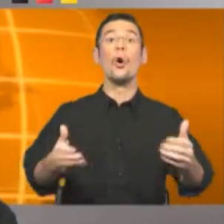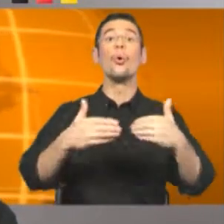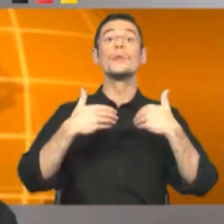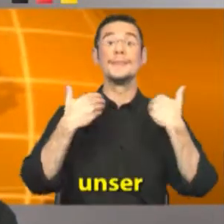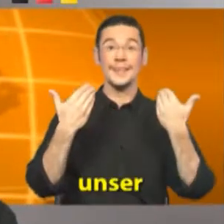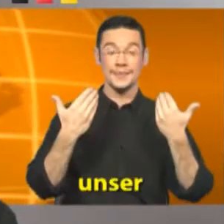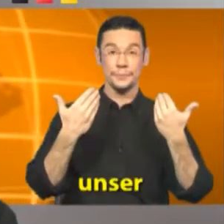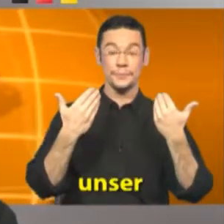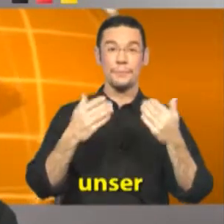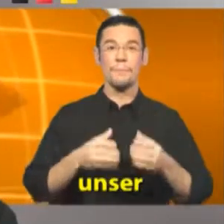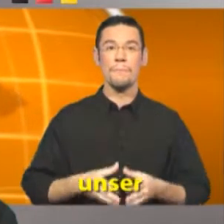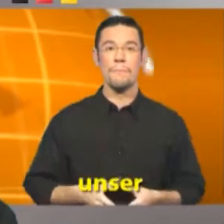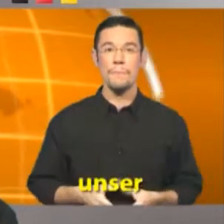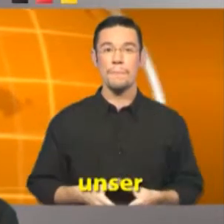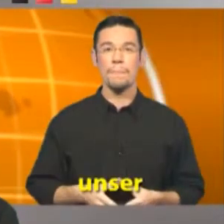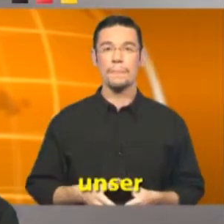Unser